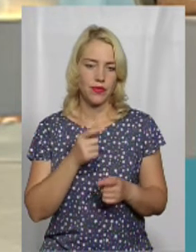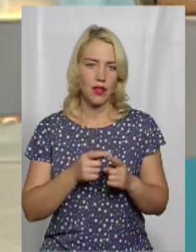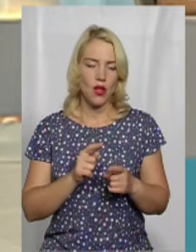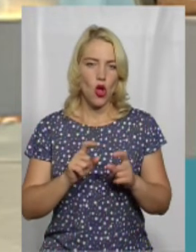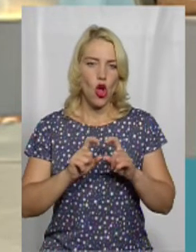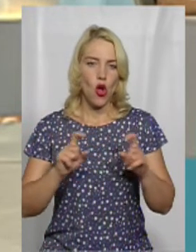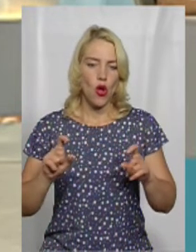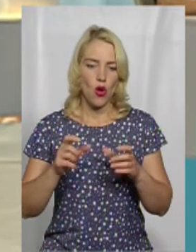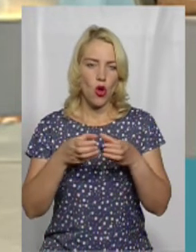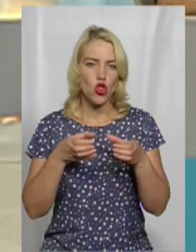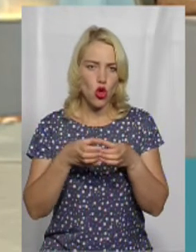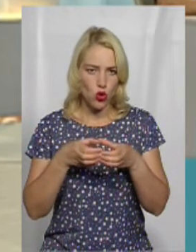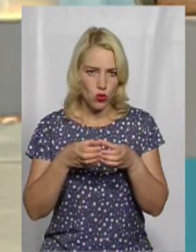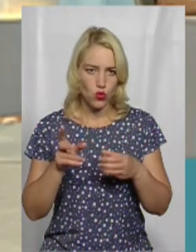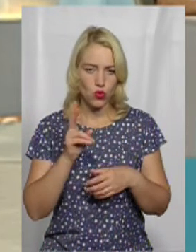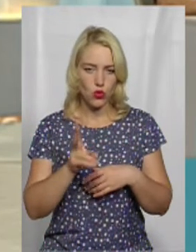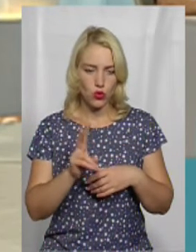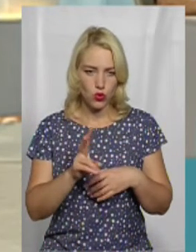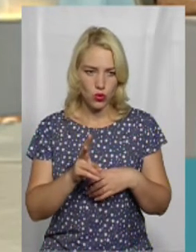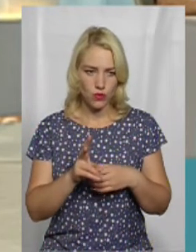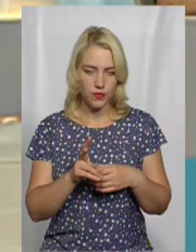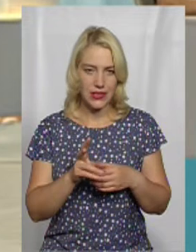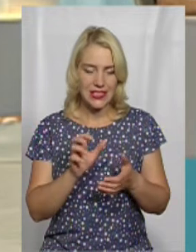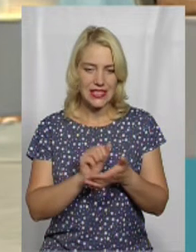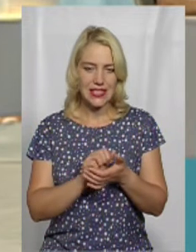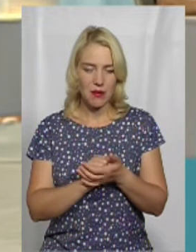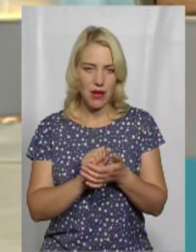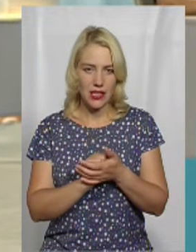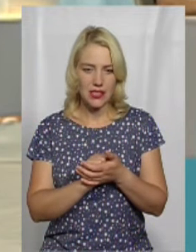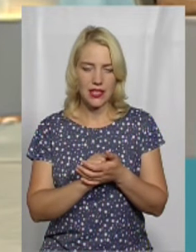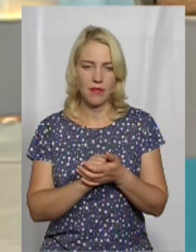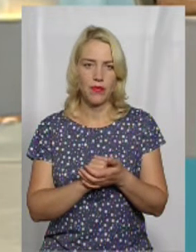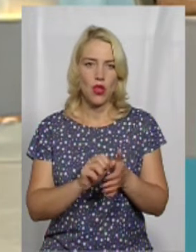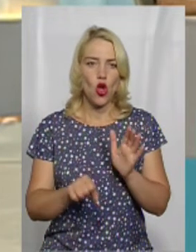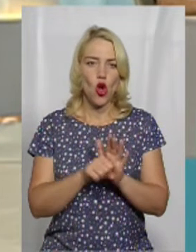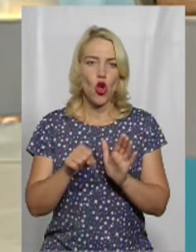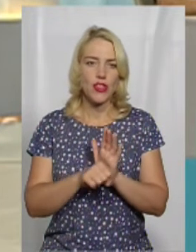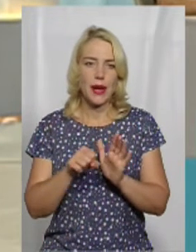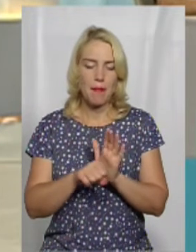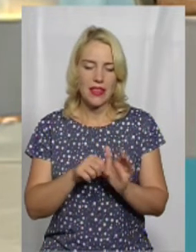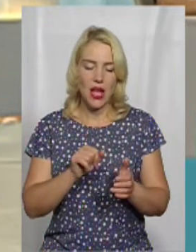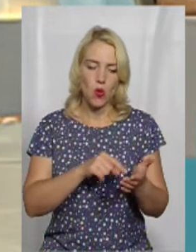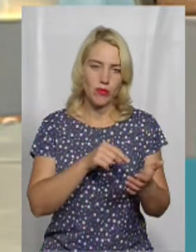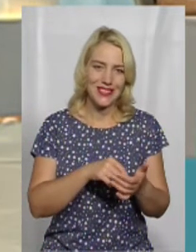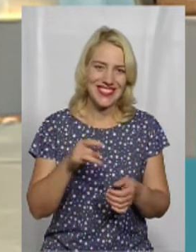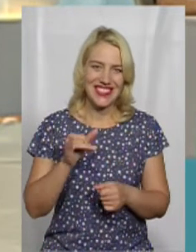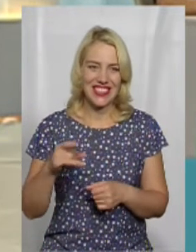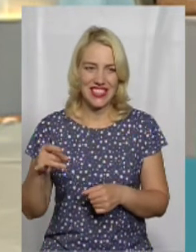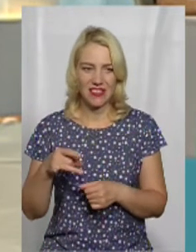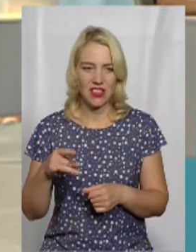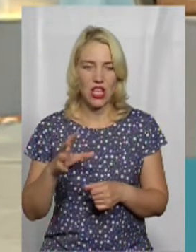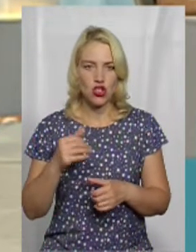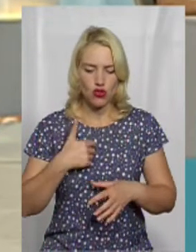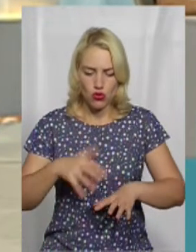конторою, яка мало того, що займається потоками основними контрабанди в місті і в регіоні, так ще й хоче